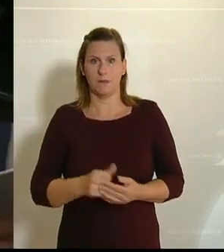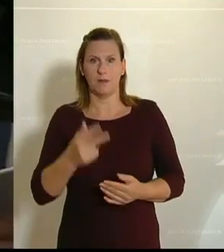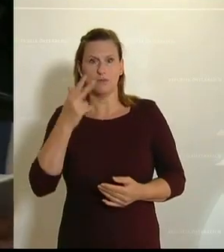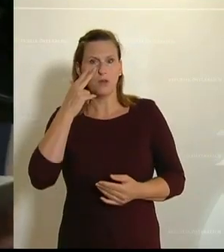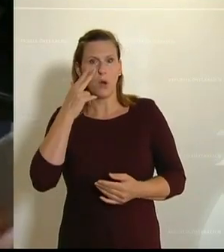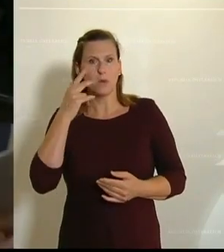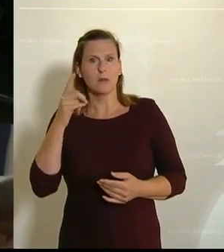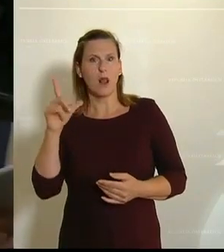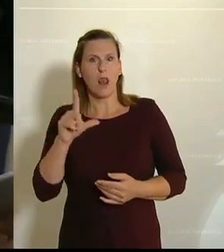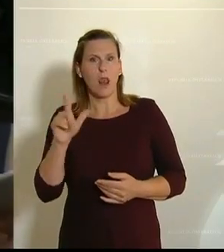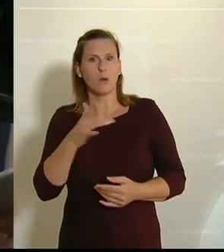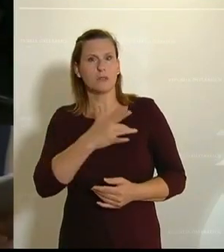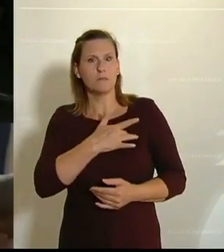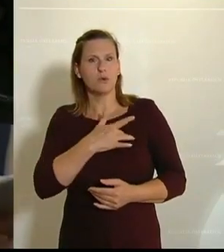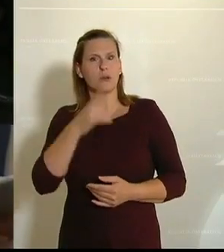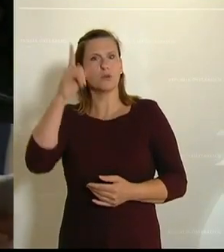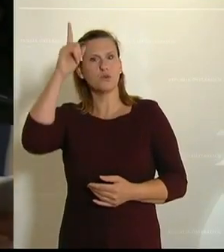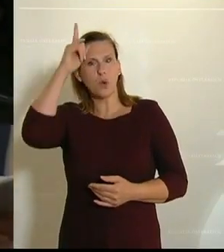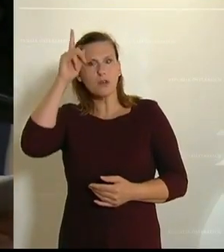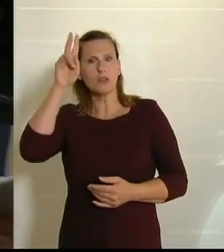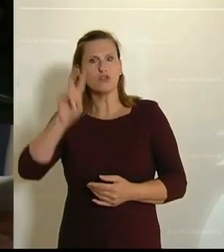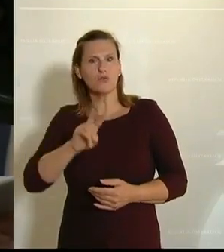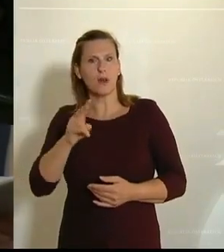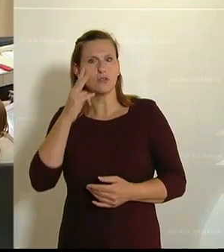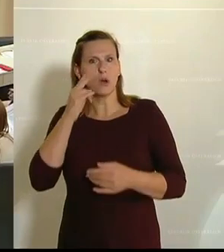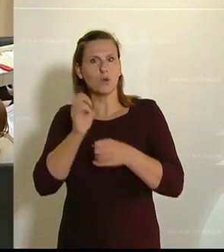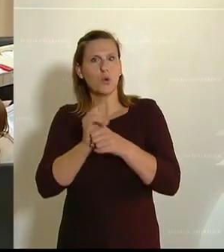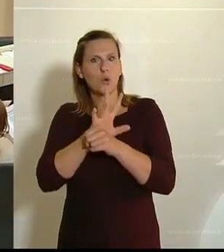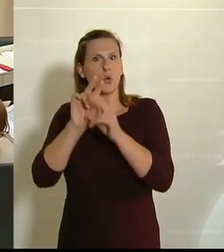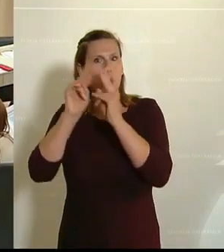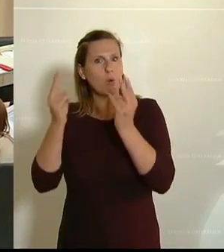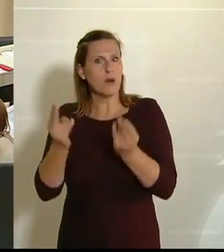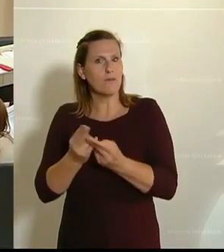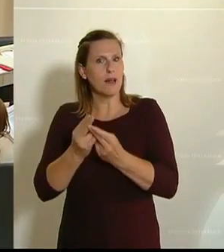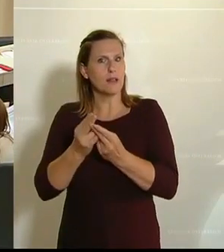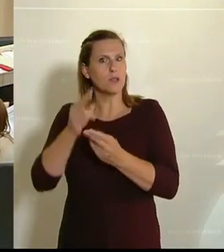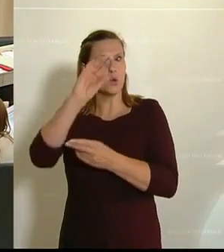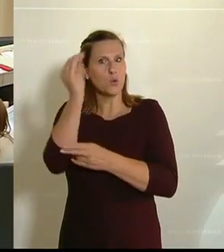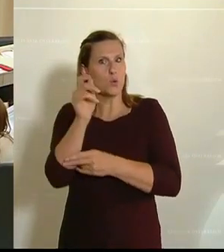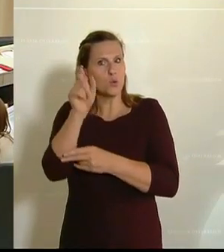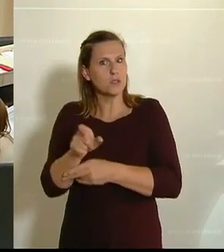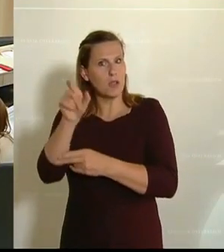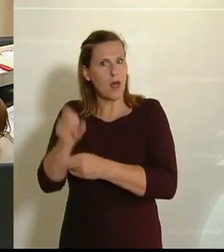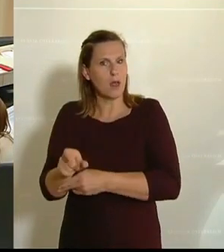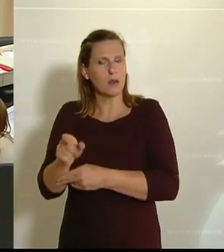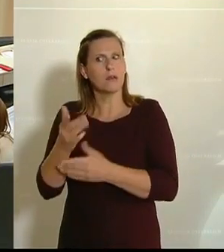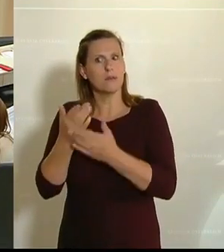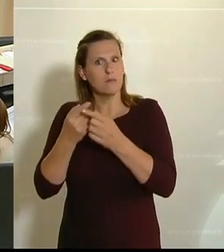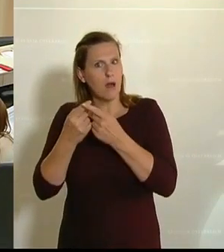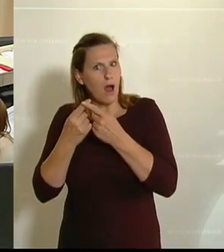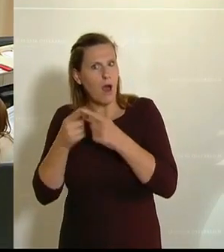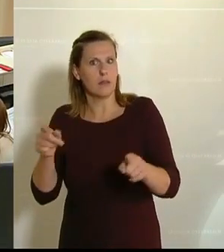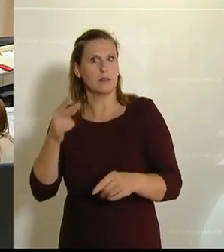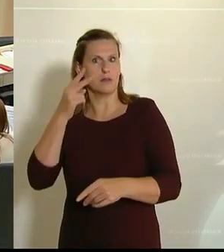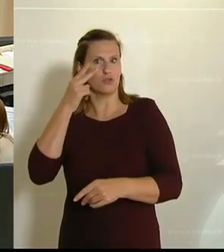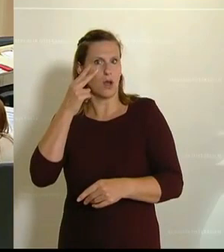Luxemburg schaut, nach Deutschland, in die Schweiz, dann schaut die Corona-Welt der dortigen Künstlerinnen und Künstler etwas anders aus. Dort